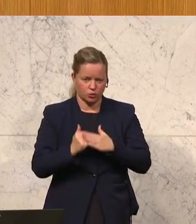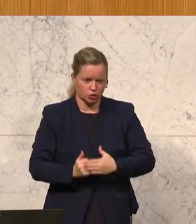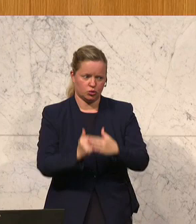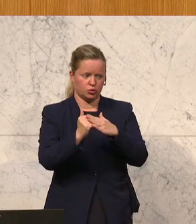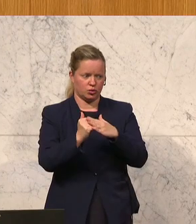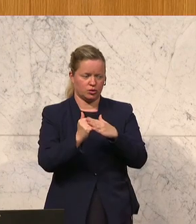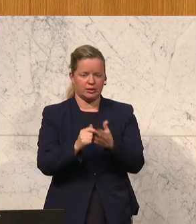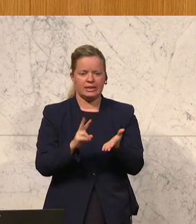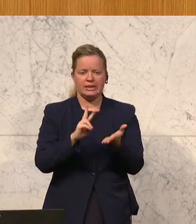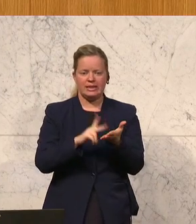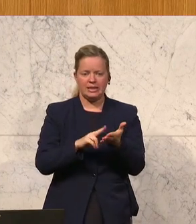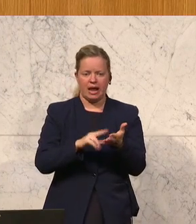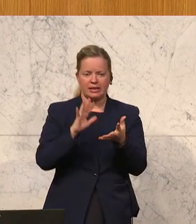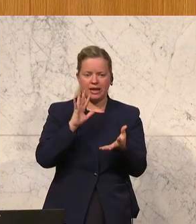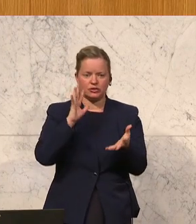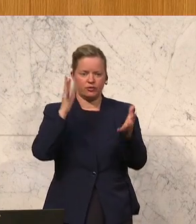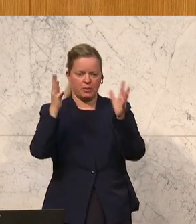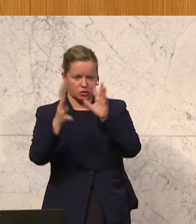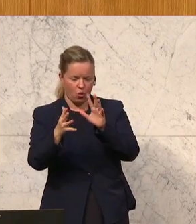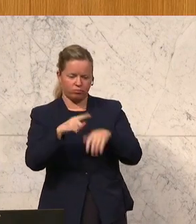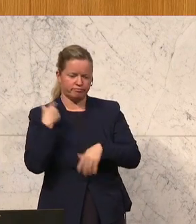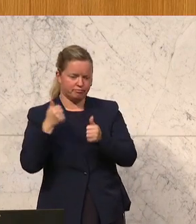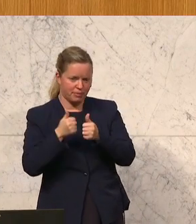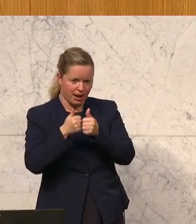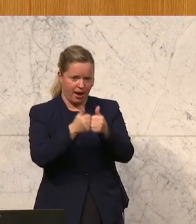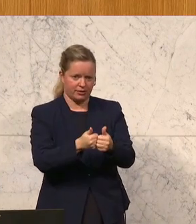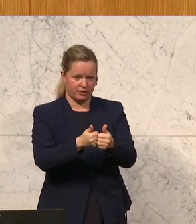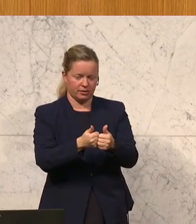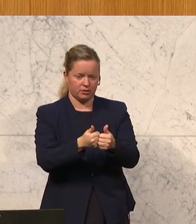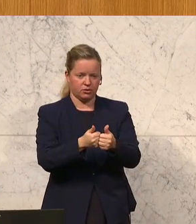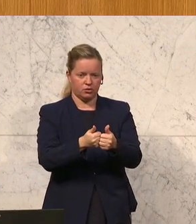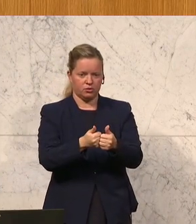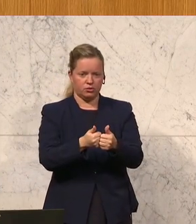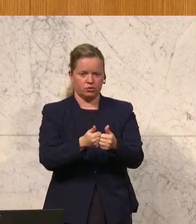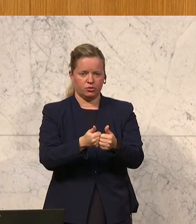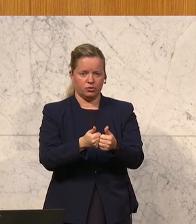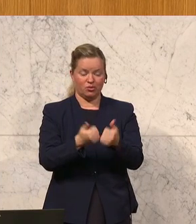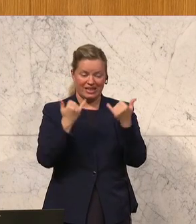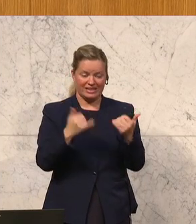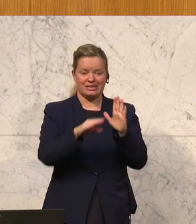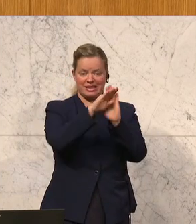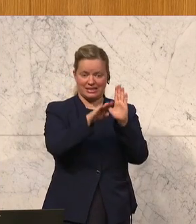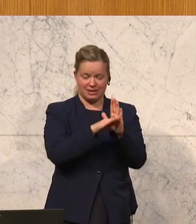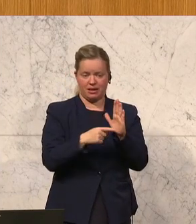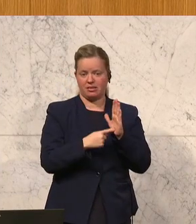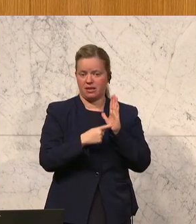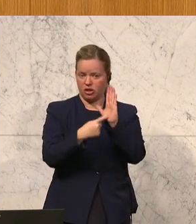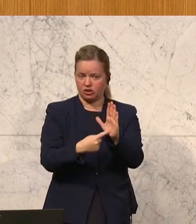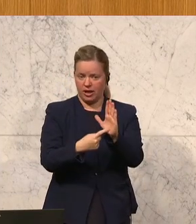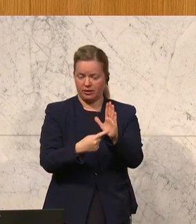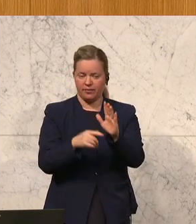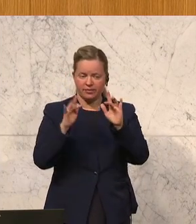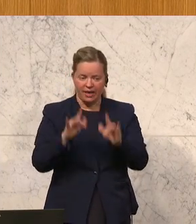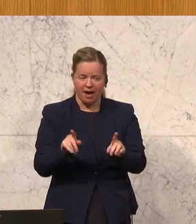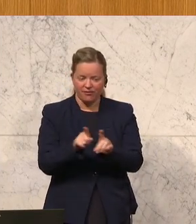digitale Transformation zu begleiten und, und das stellen wir auch mit diesem Gesetz jetzt dar, einen Anreiz